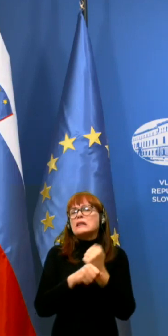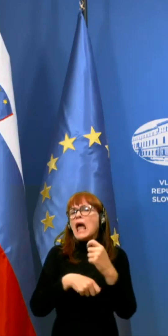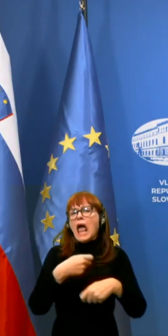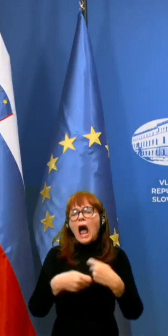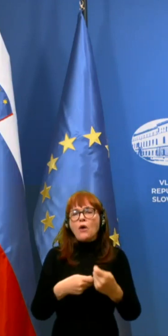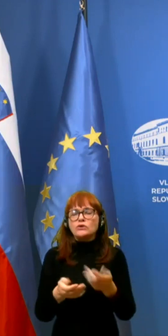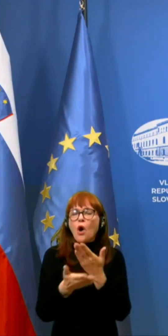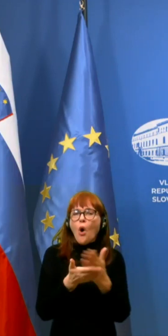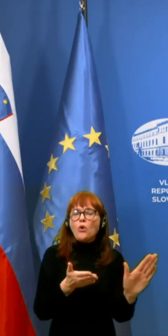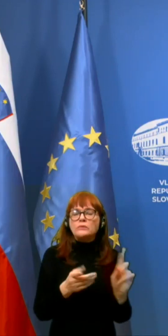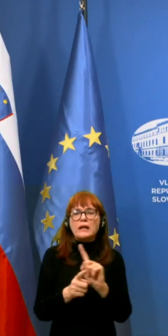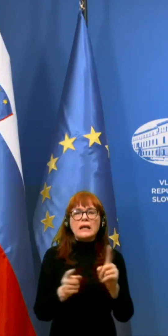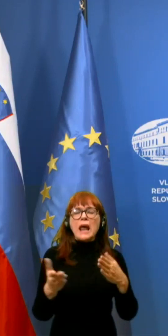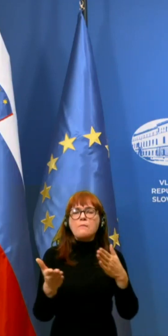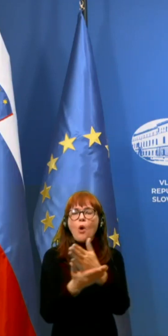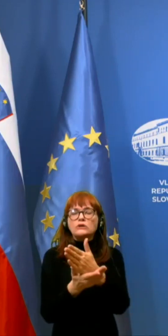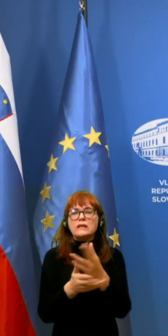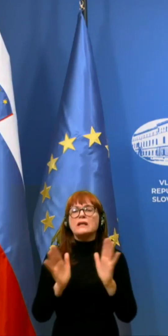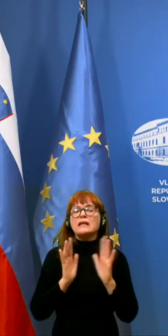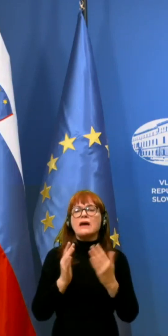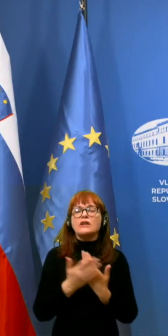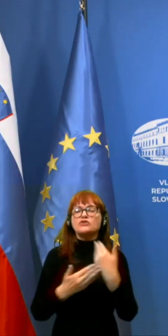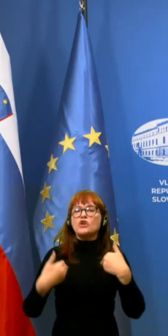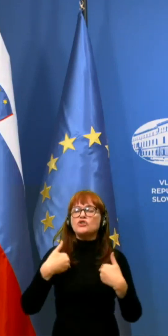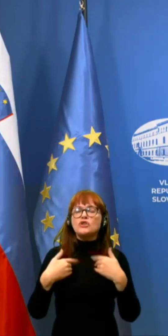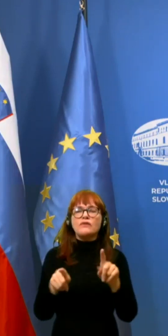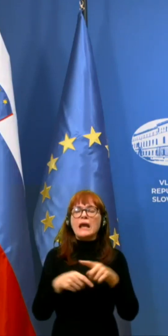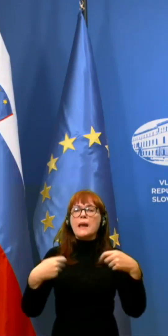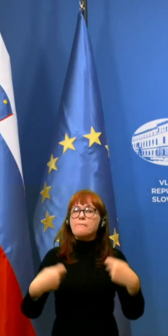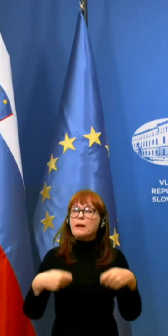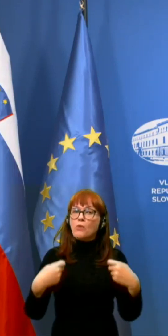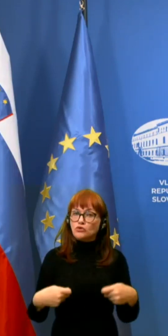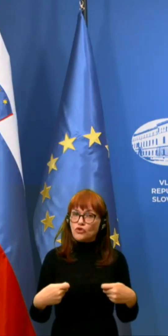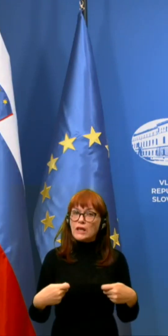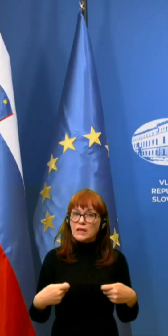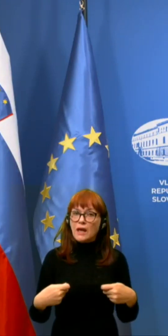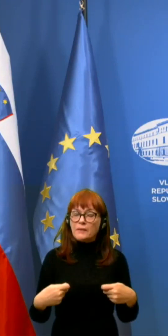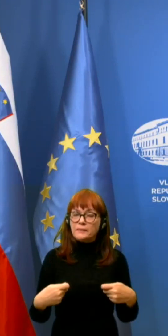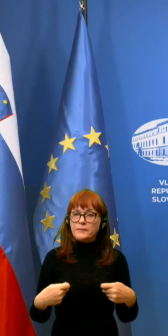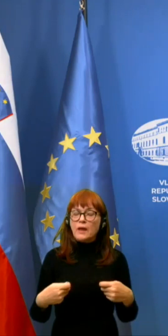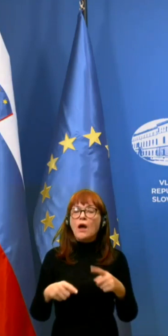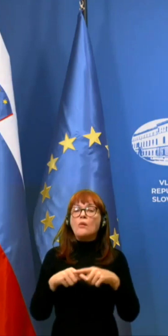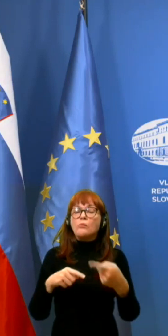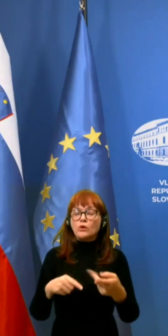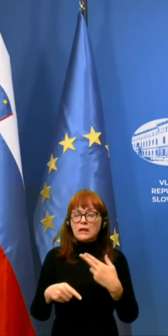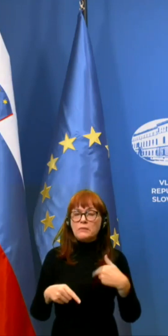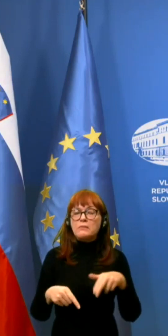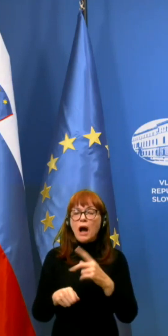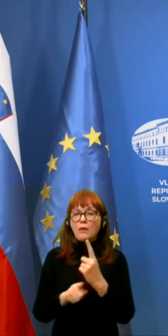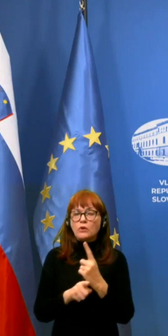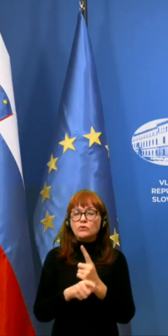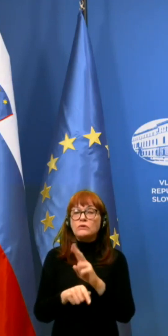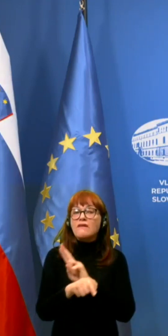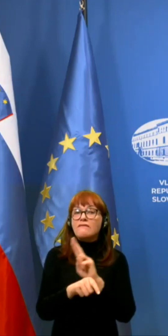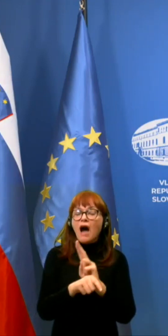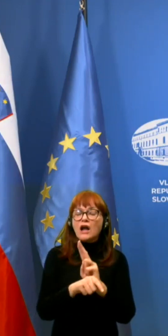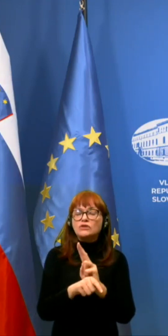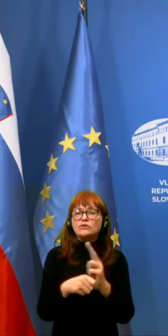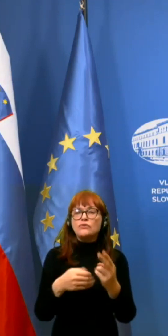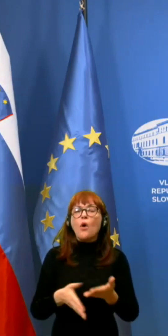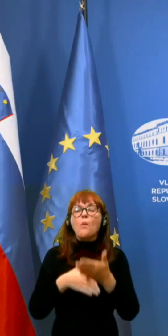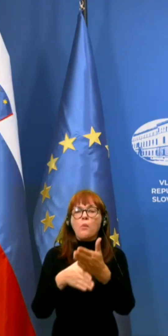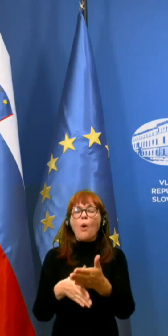odpravljanje neposredne nevarnosti za življenje in preboženje, potem imamo seveda varstvo in pomoč